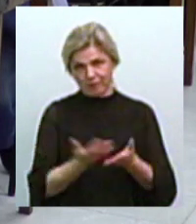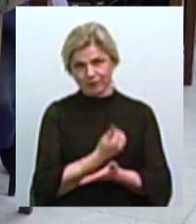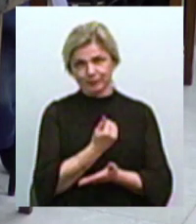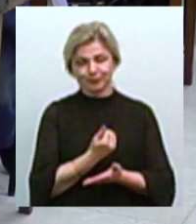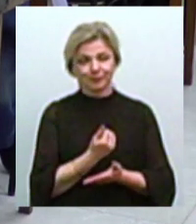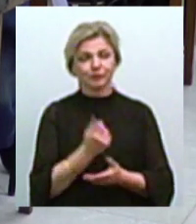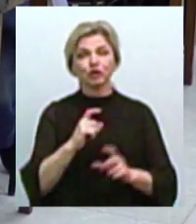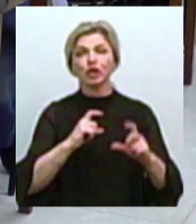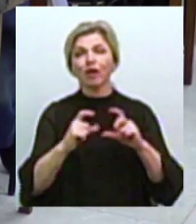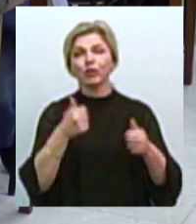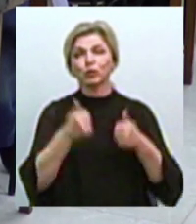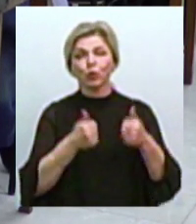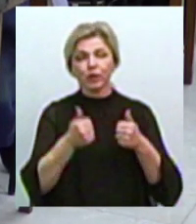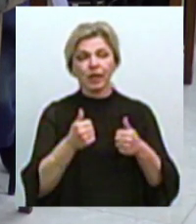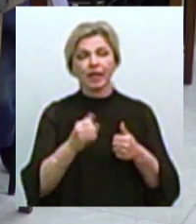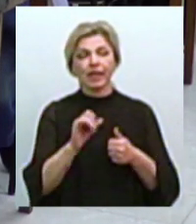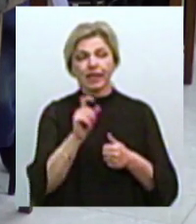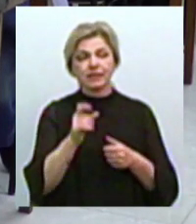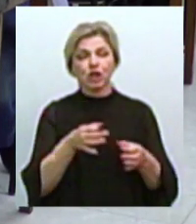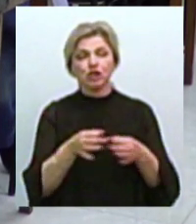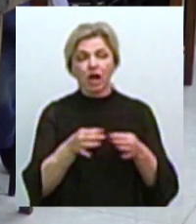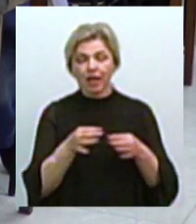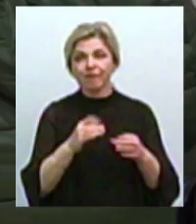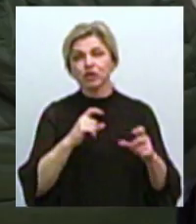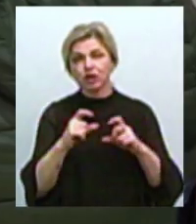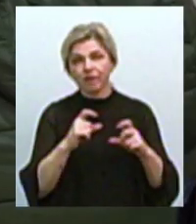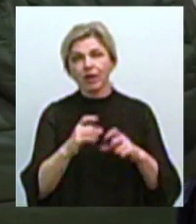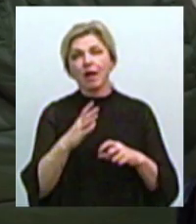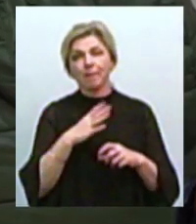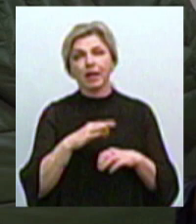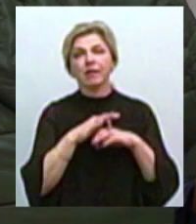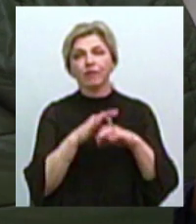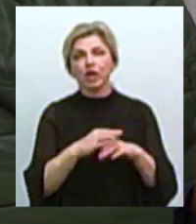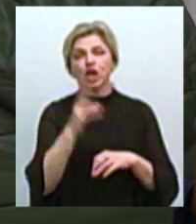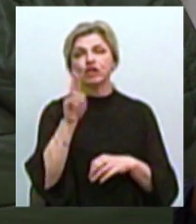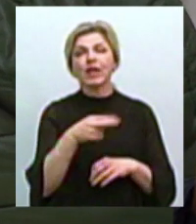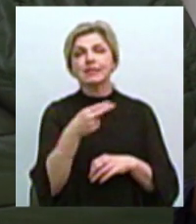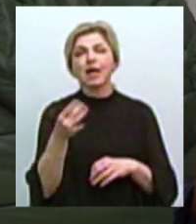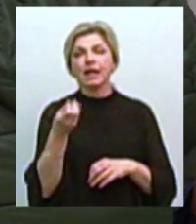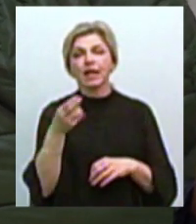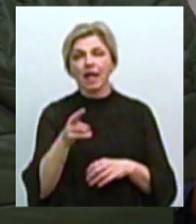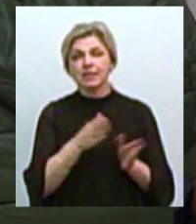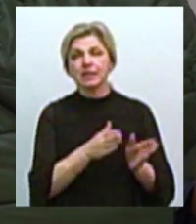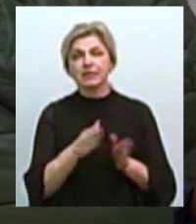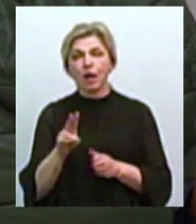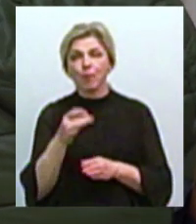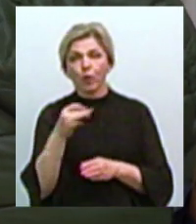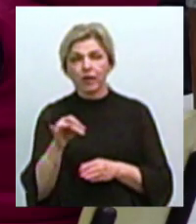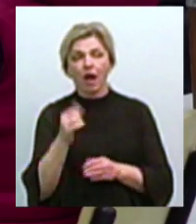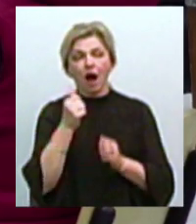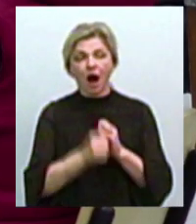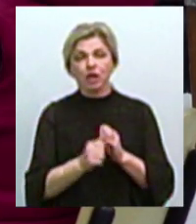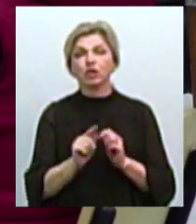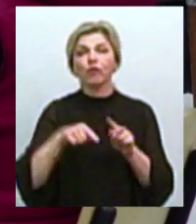Шаховий турнір зі швидких шахів «Меморіал Олександра Подорського» відбувся за швейцарською системою. Шахісти у кожному наступному турі